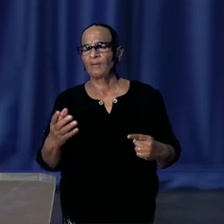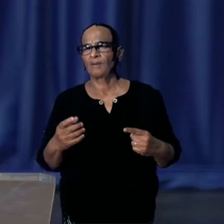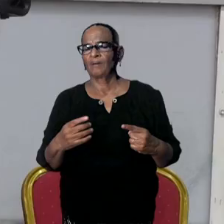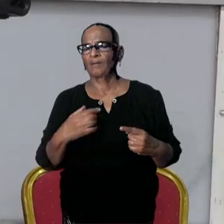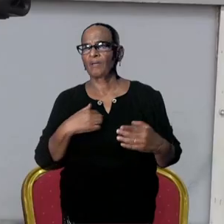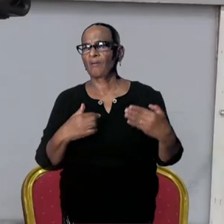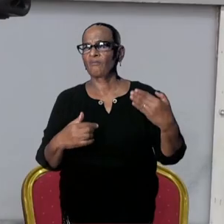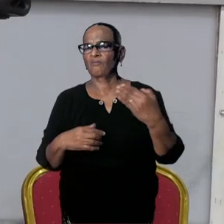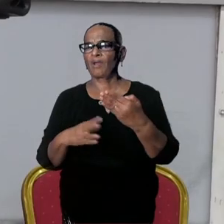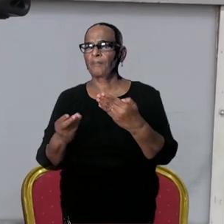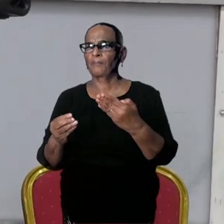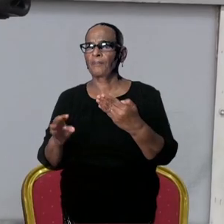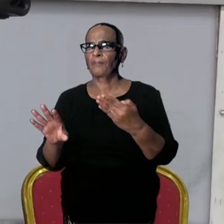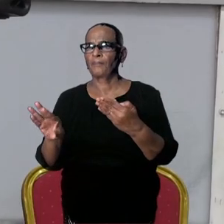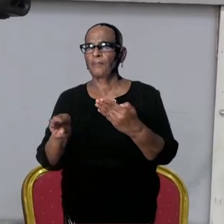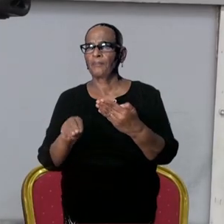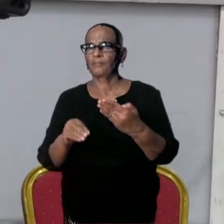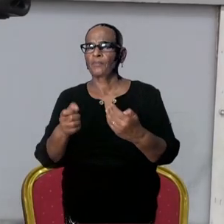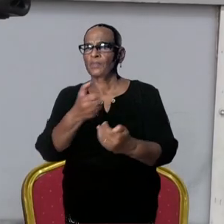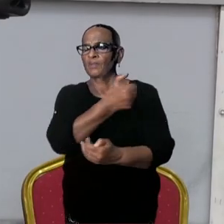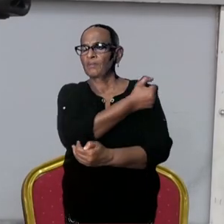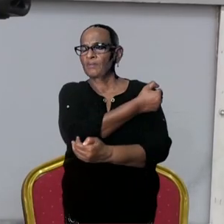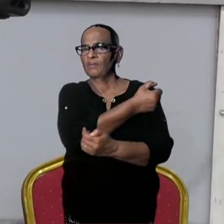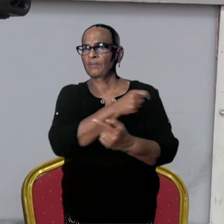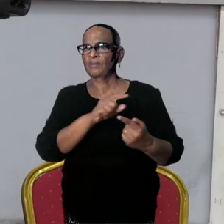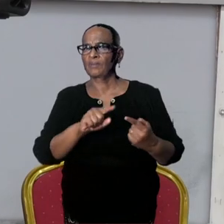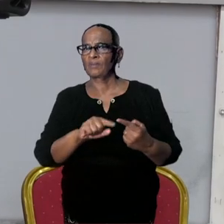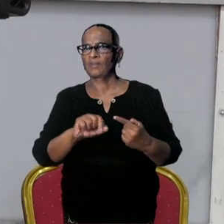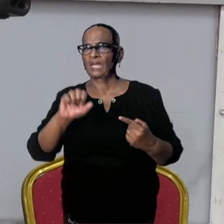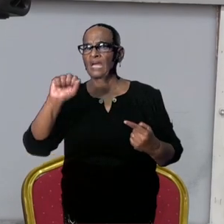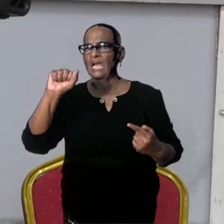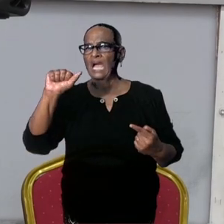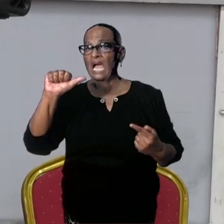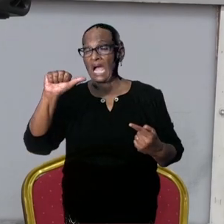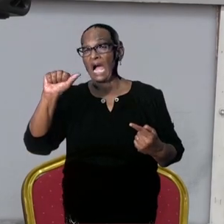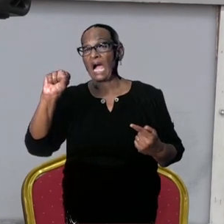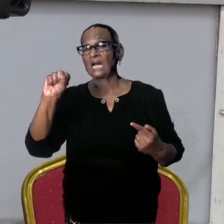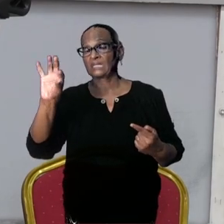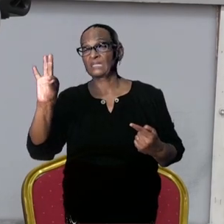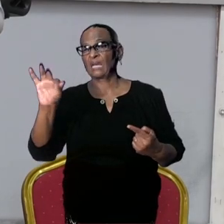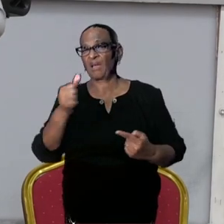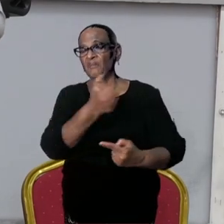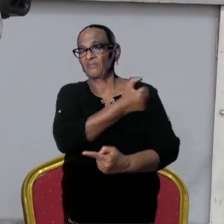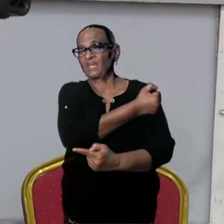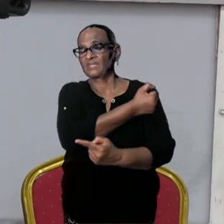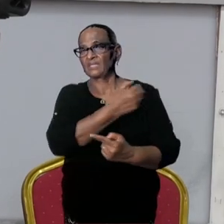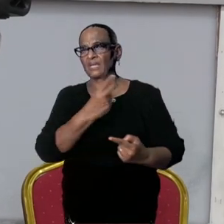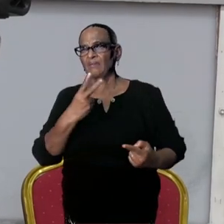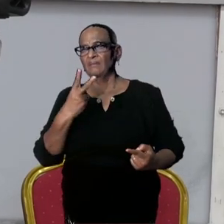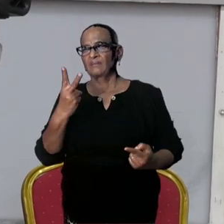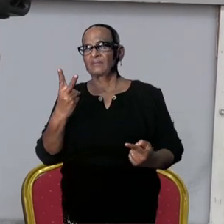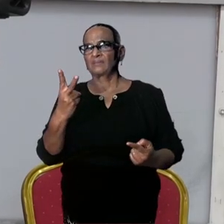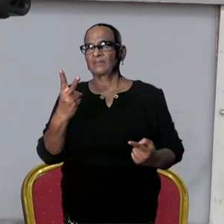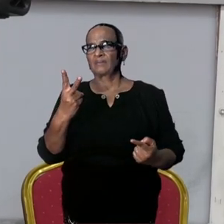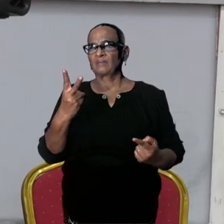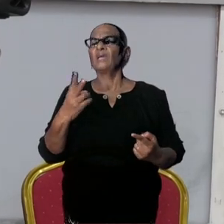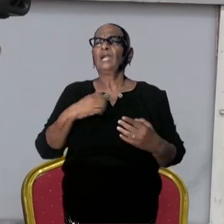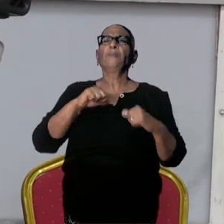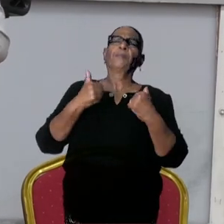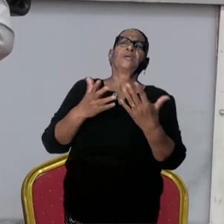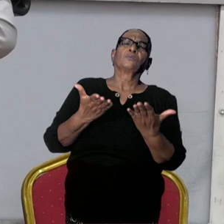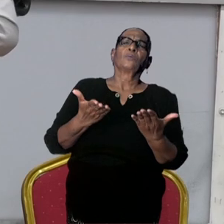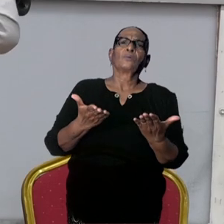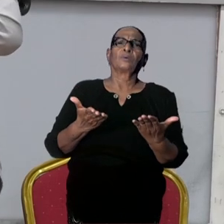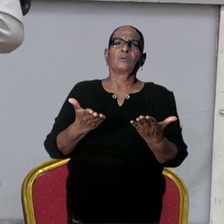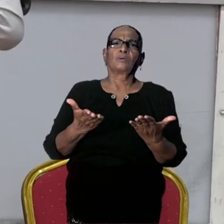het vaccin AstraZeneca. Dus het blijkt dat er... Laten we zo beginnen.